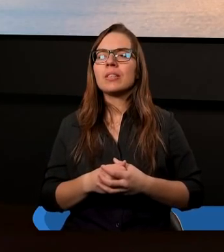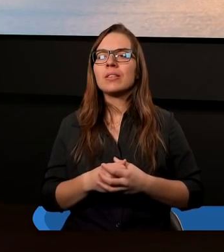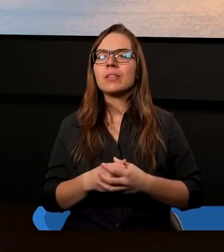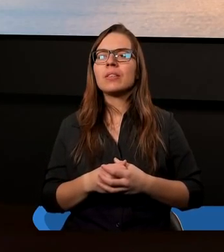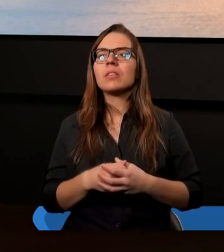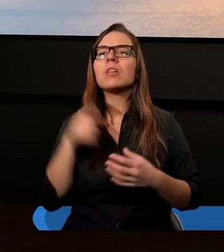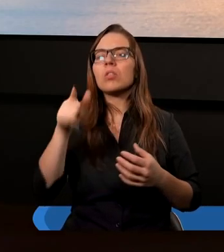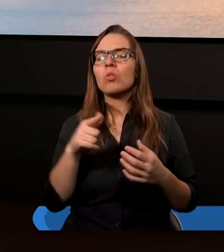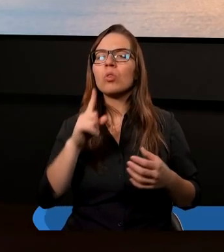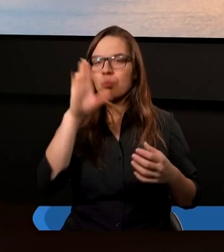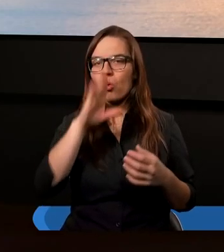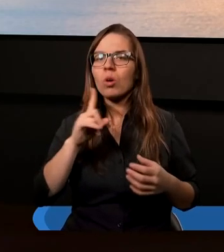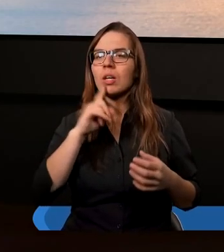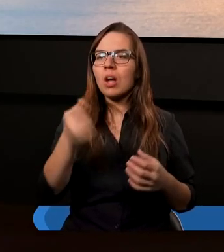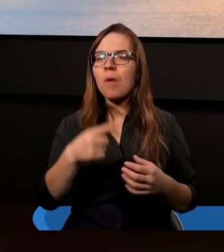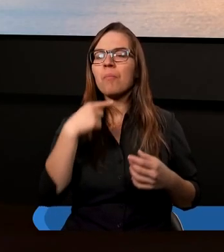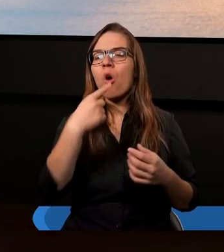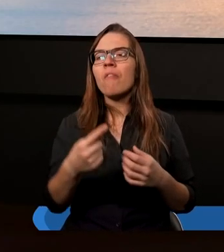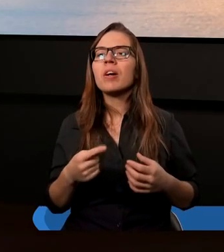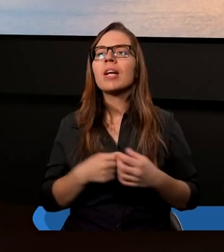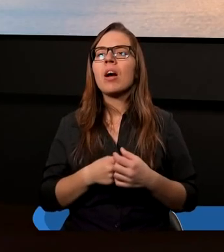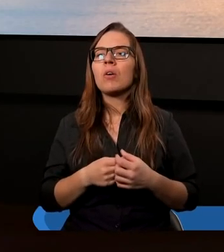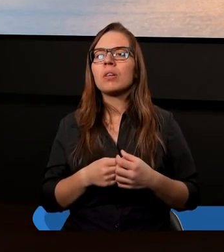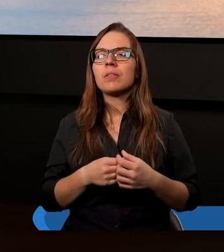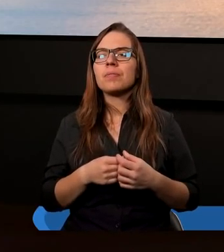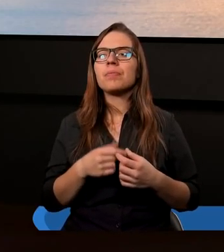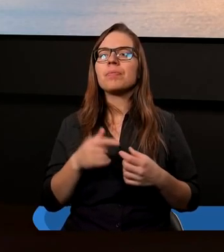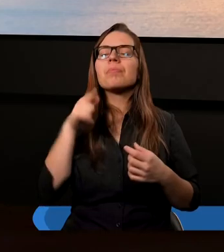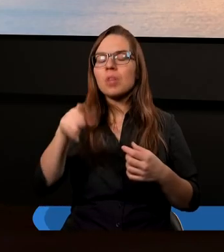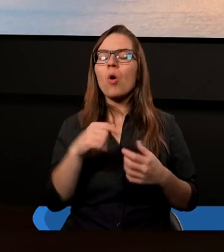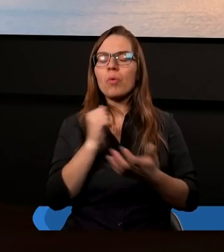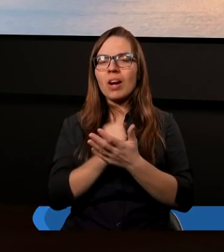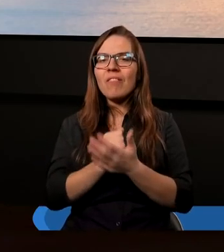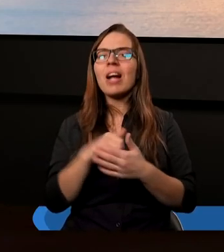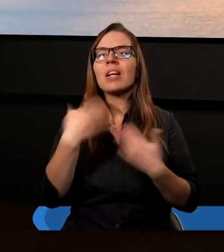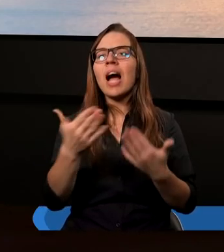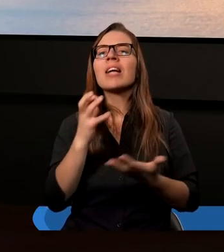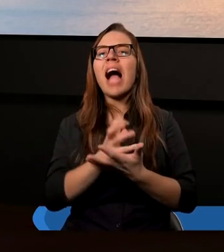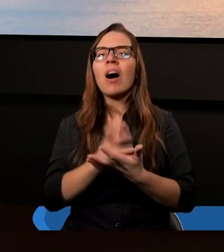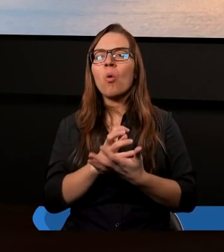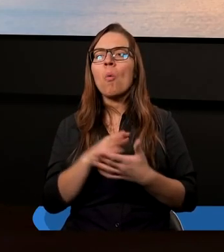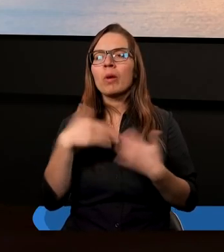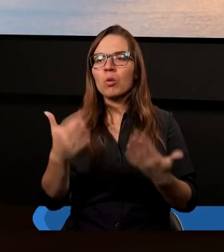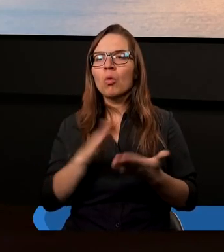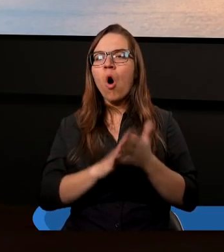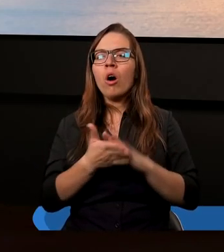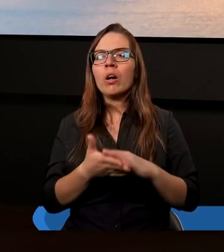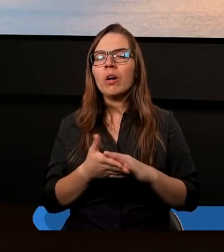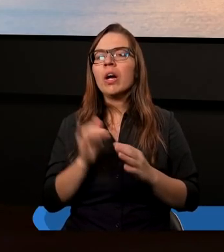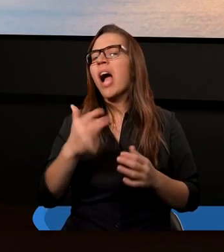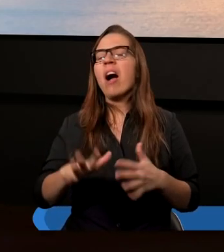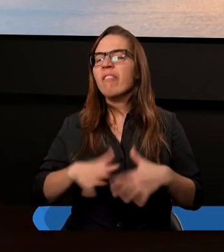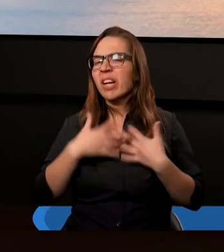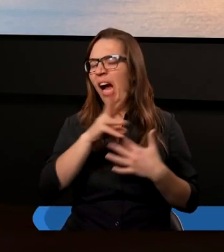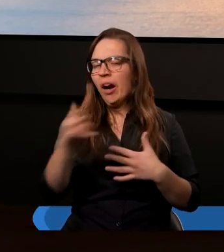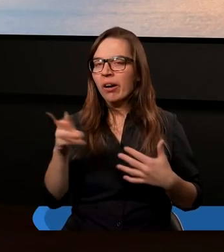oczywiście Pan Bóg obiecał mu wiele rzeczy no i w tym momencie zobaczcie jaką deklarację zrobił Jakub. Jak Wam się wydaje, czy